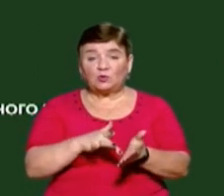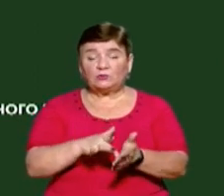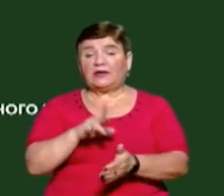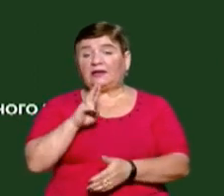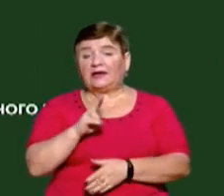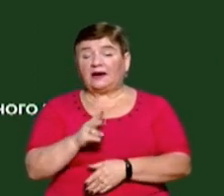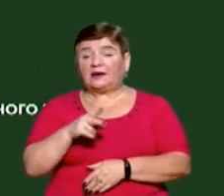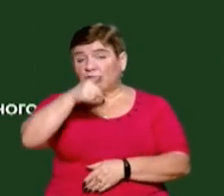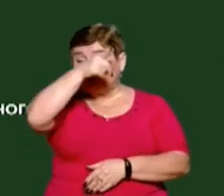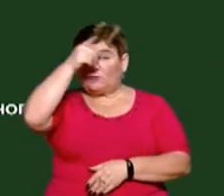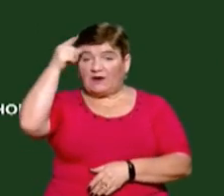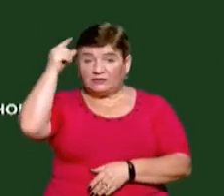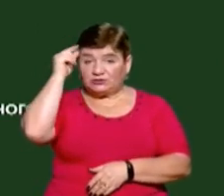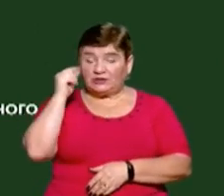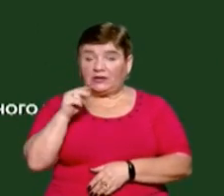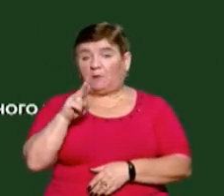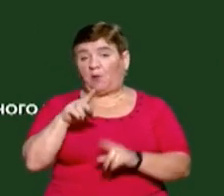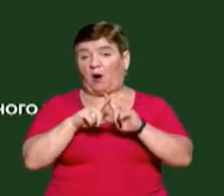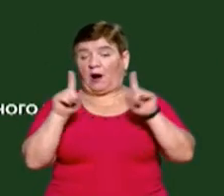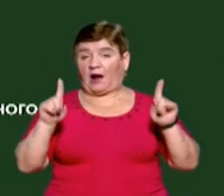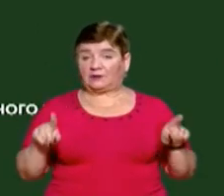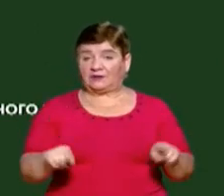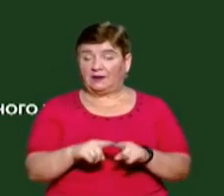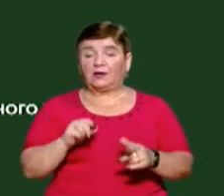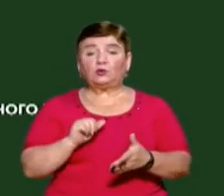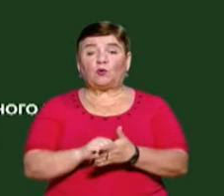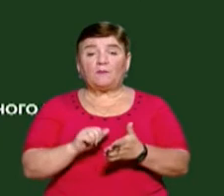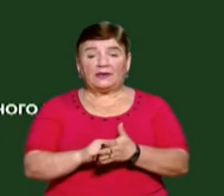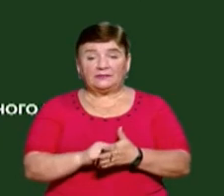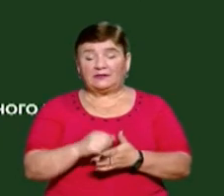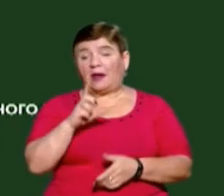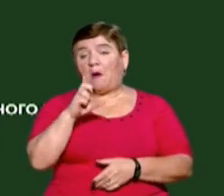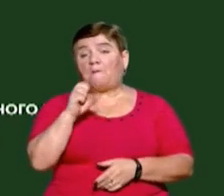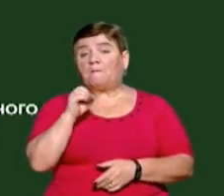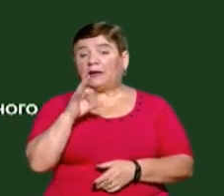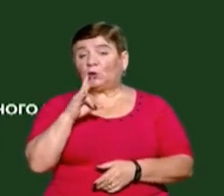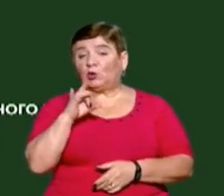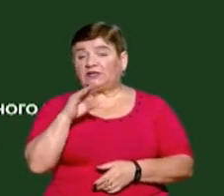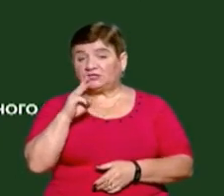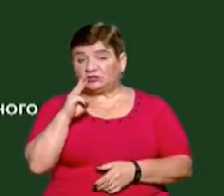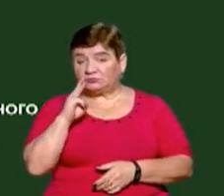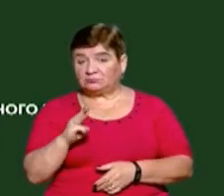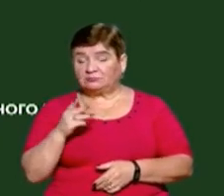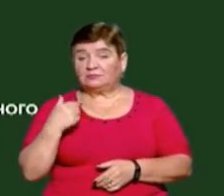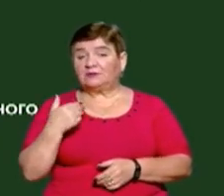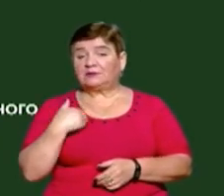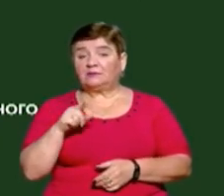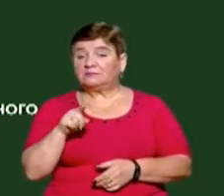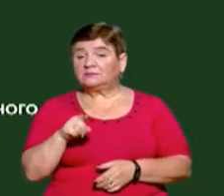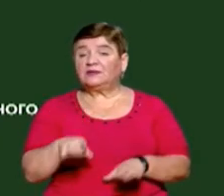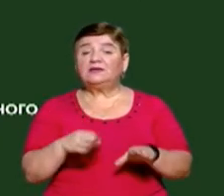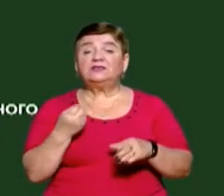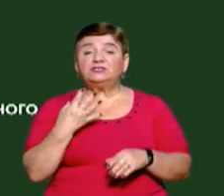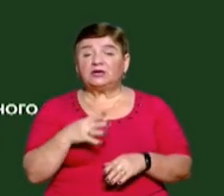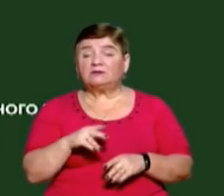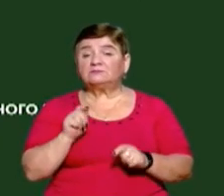як дістатися в Словаччині разом з братом, який на той момент знаходиться у Бангладеш. Нелегалом мав намерен дістатися міста Міхаловця,